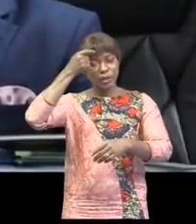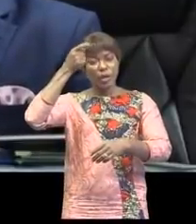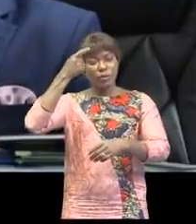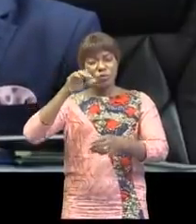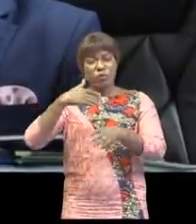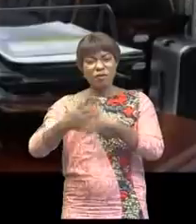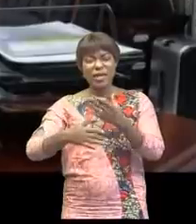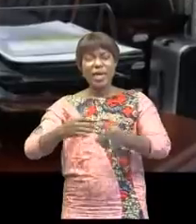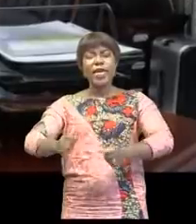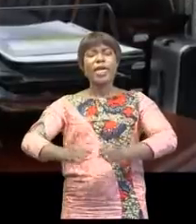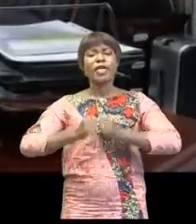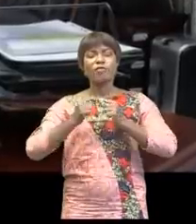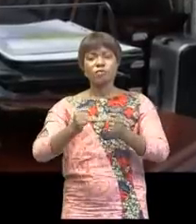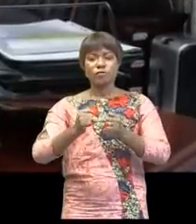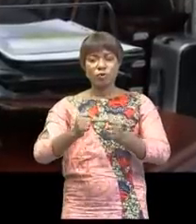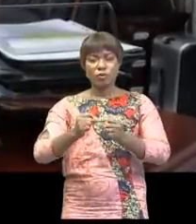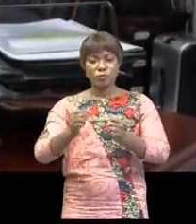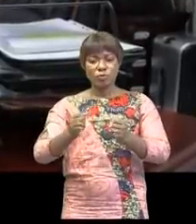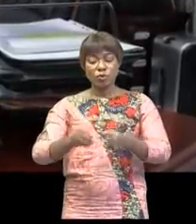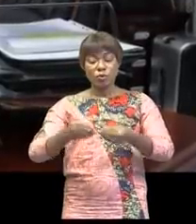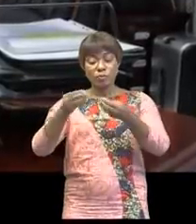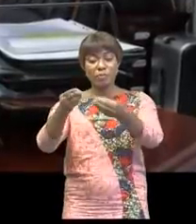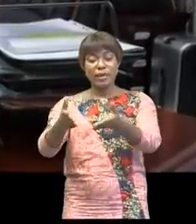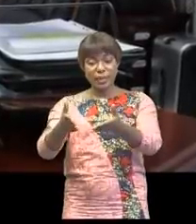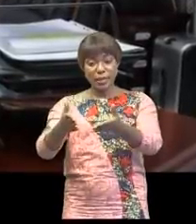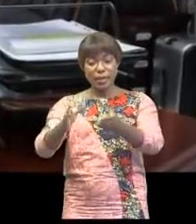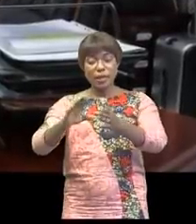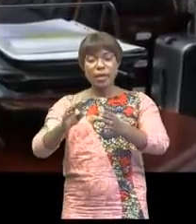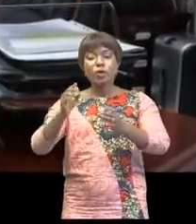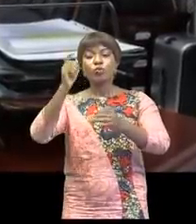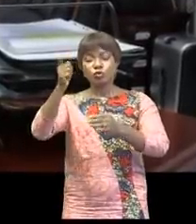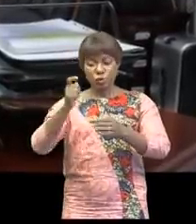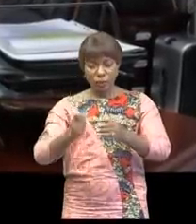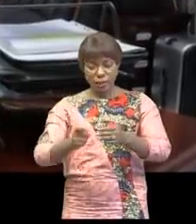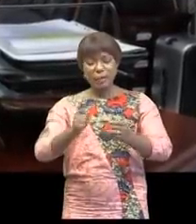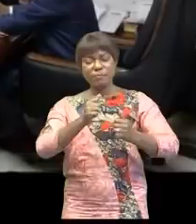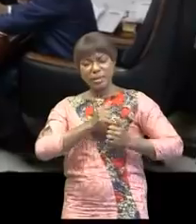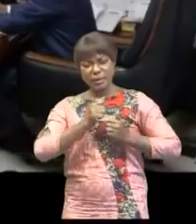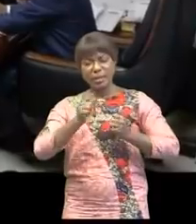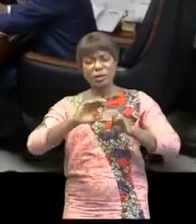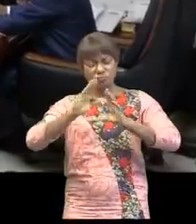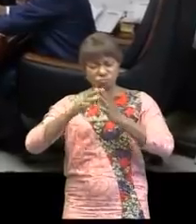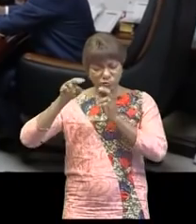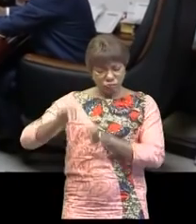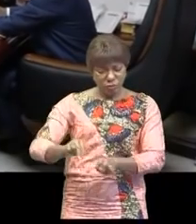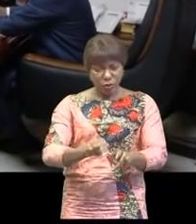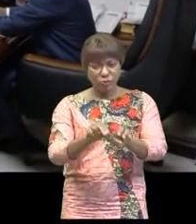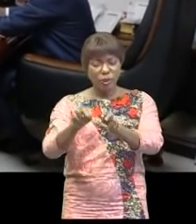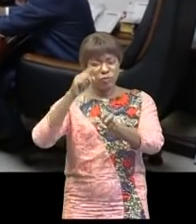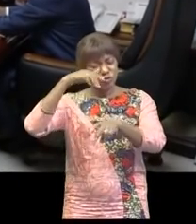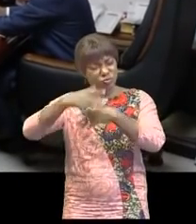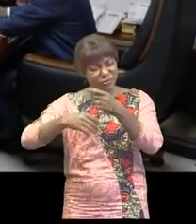'éménager aucun effort pour mettre à la disposition de nos forces armées les moyens nécessaires pour mener à bien ces